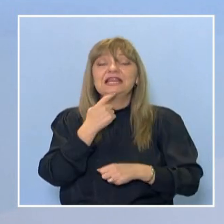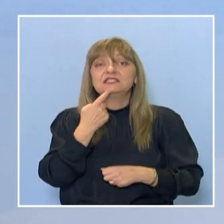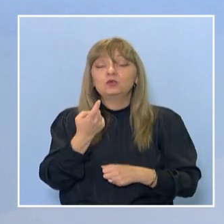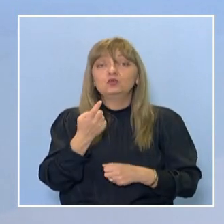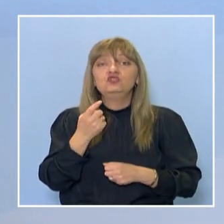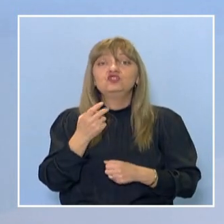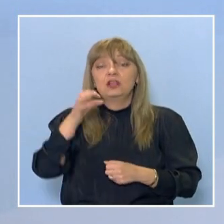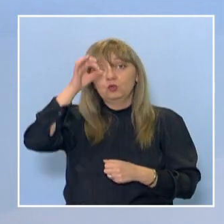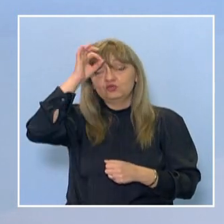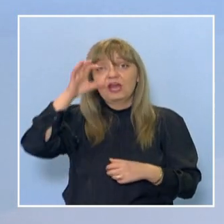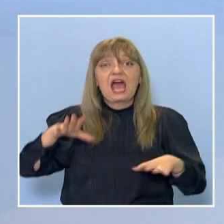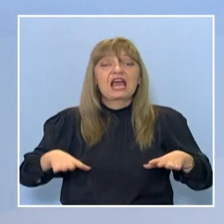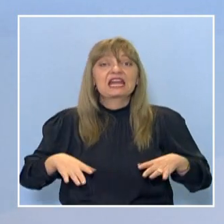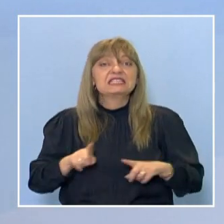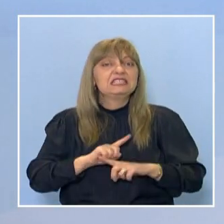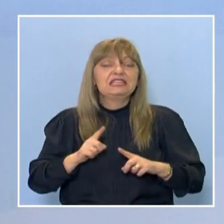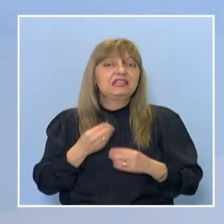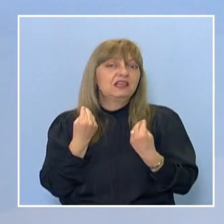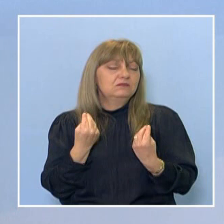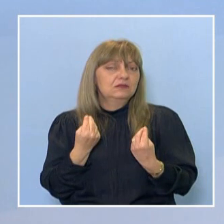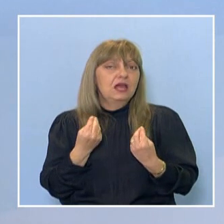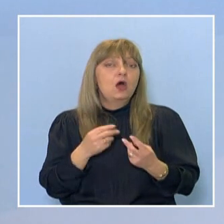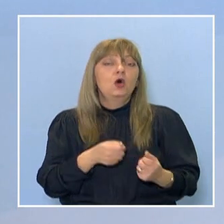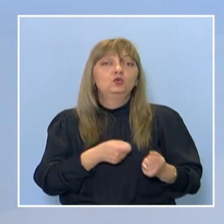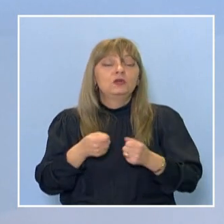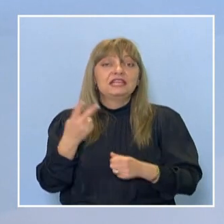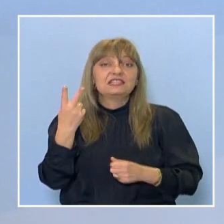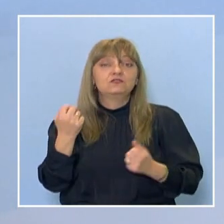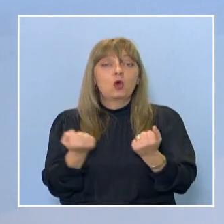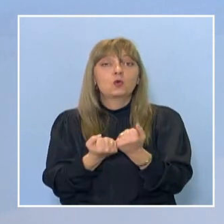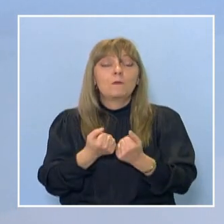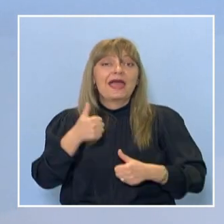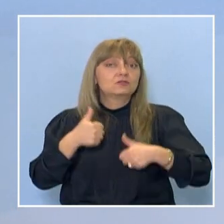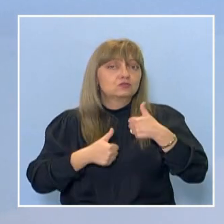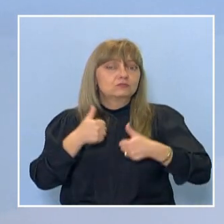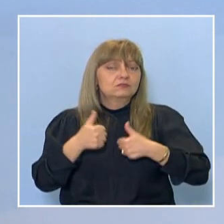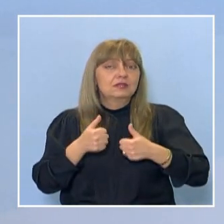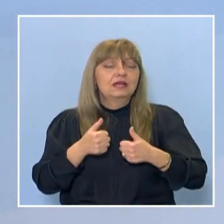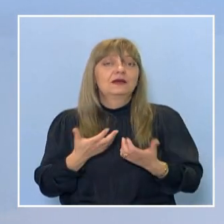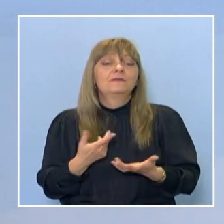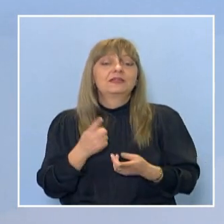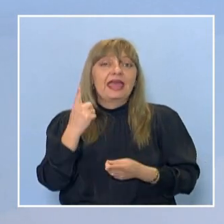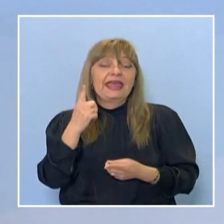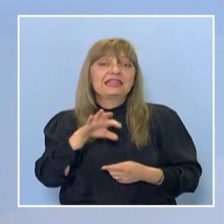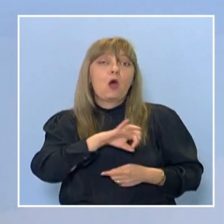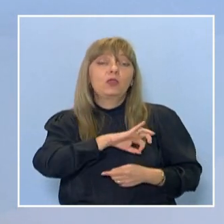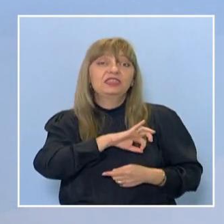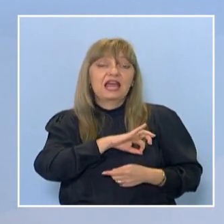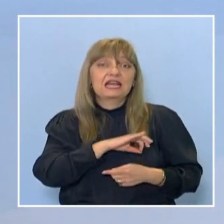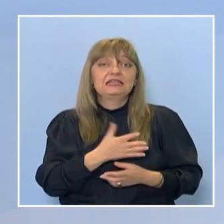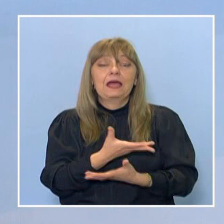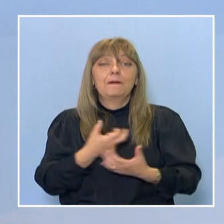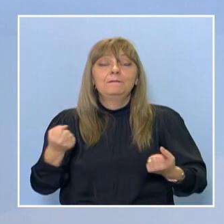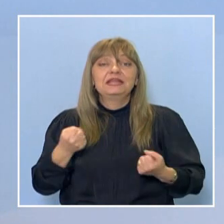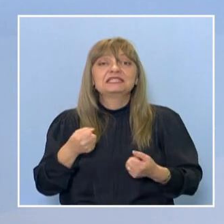нередности му донесе второ място в конкурса при това в конкуренция с 53 отбора. Една от наградите му е безплатен